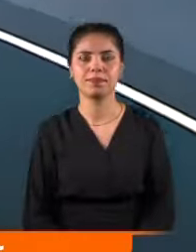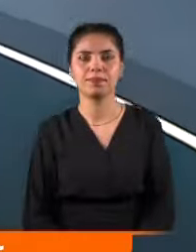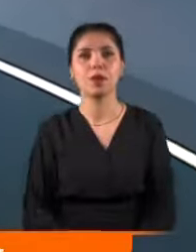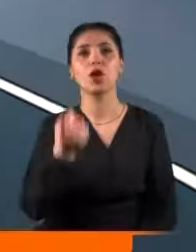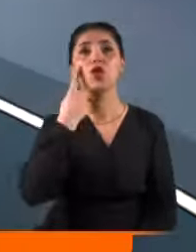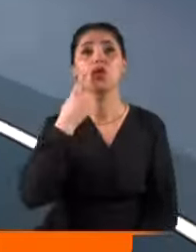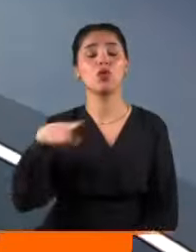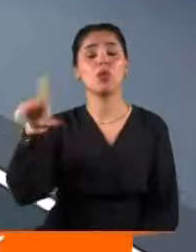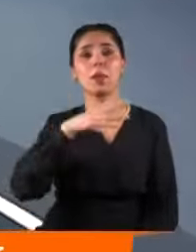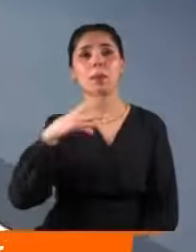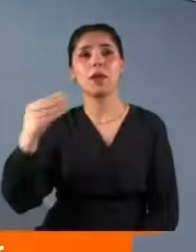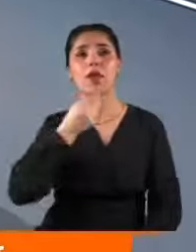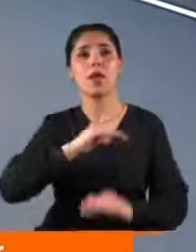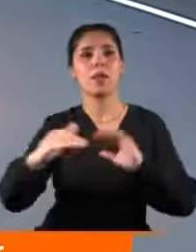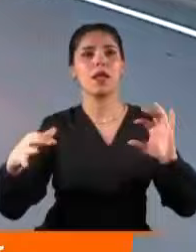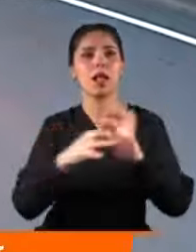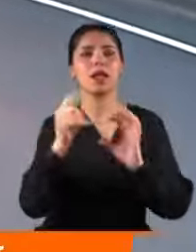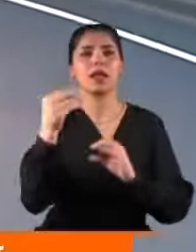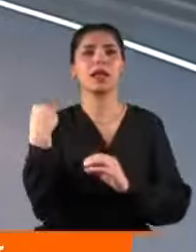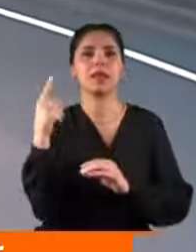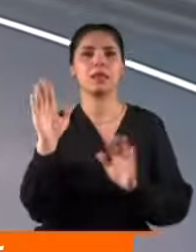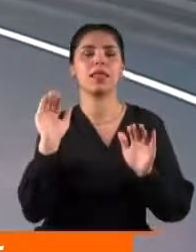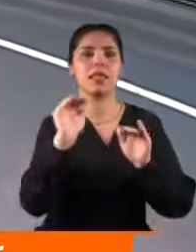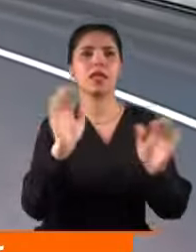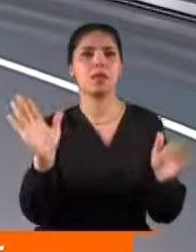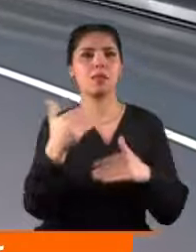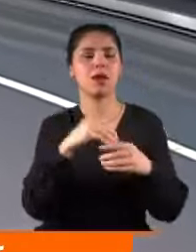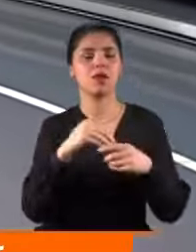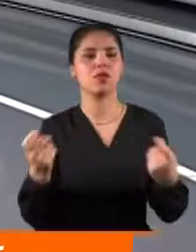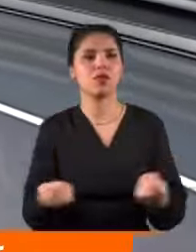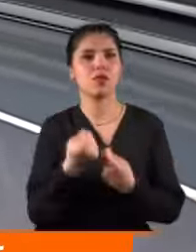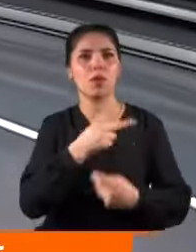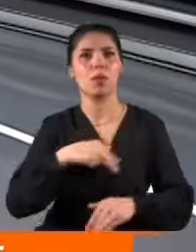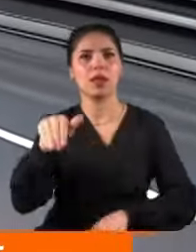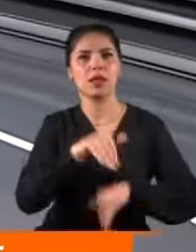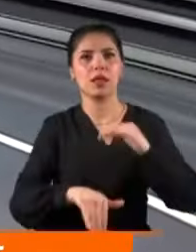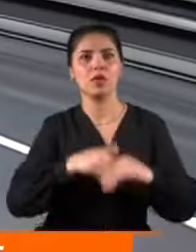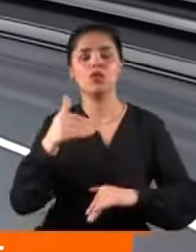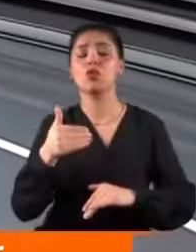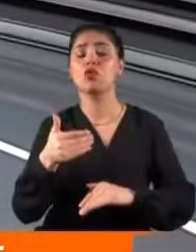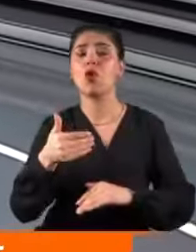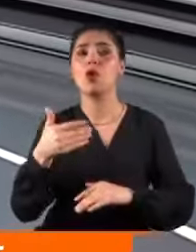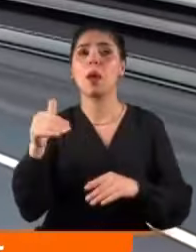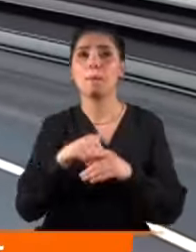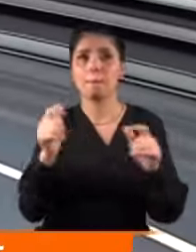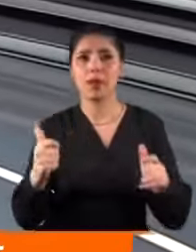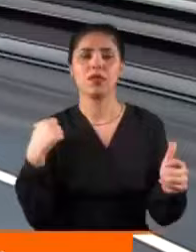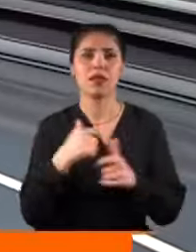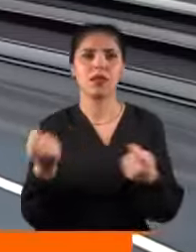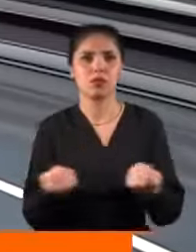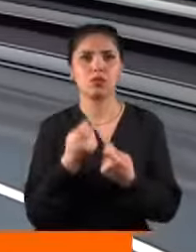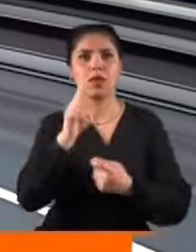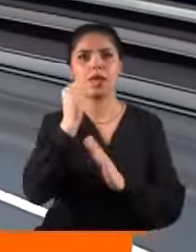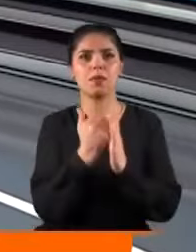Hükümet milyonlarca emekliyi ilgilendiren yeni bir destek paketi üzerine çalışma yapıyor. Yerel seçimlerin ardından meclisin yeniden mesaiye başlamasıyla birlikte yedi